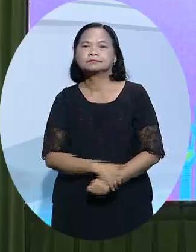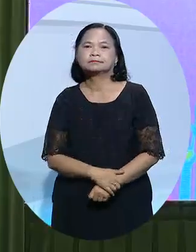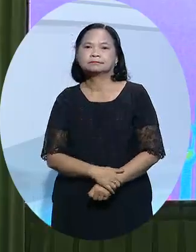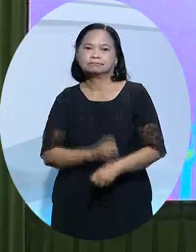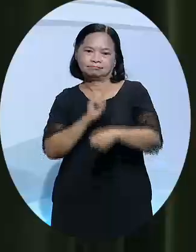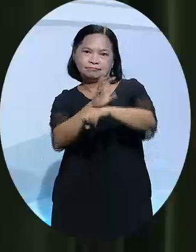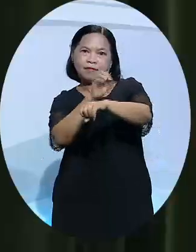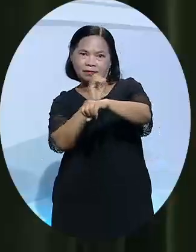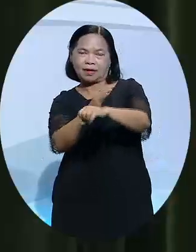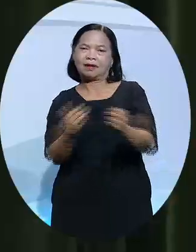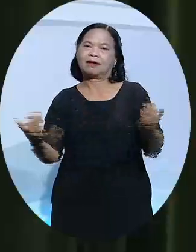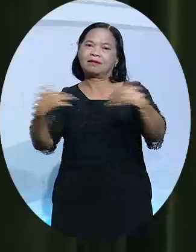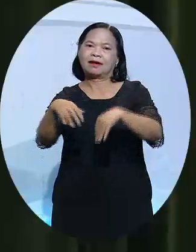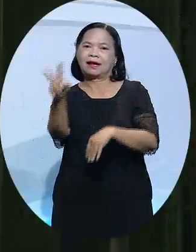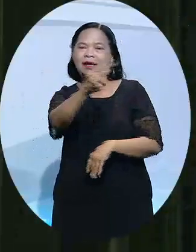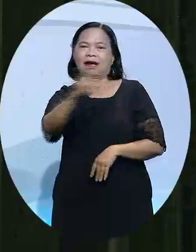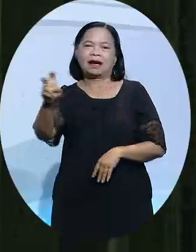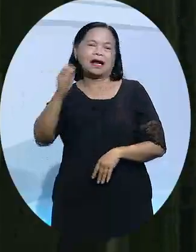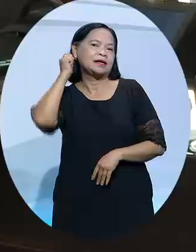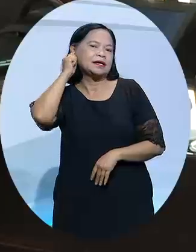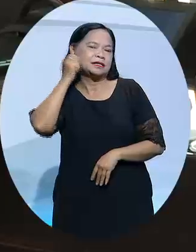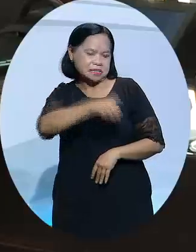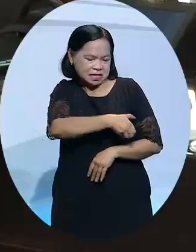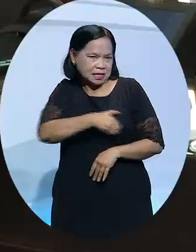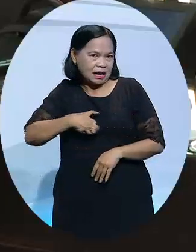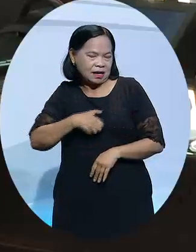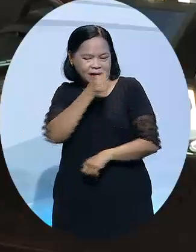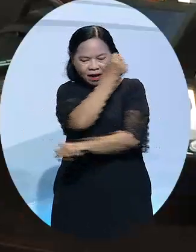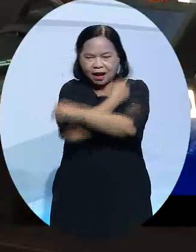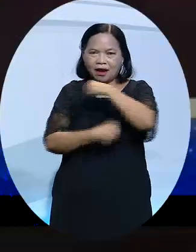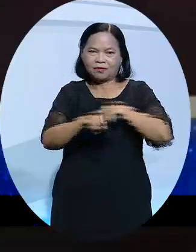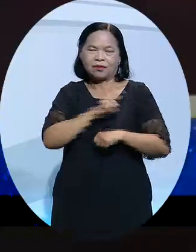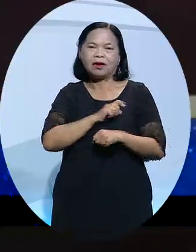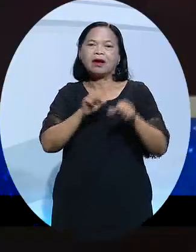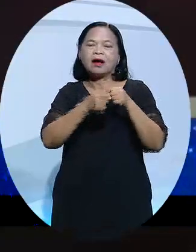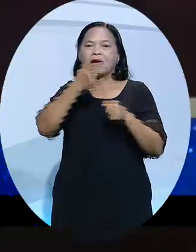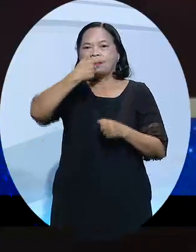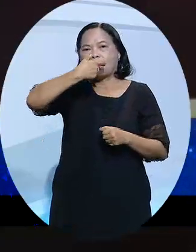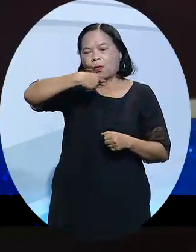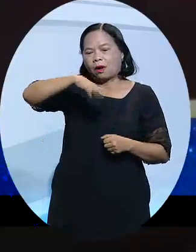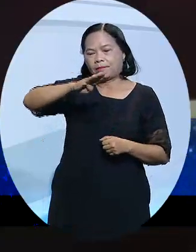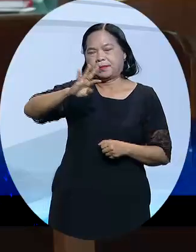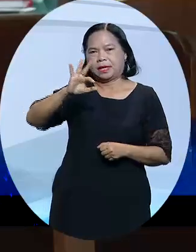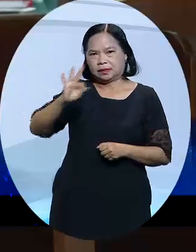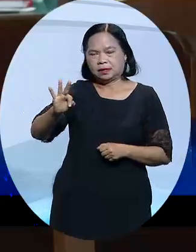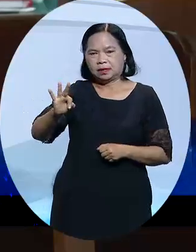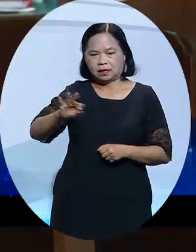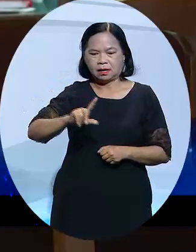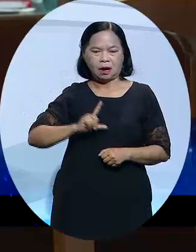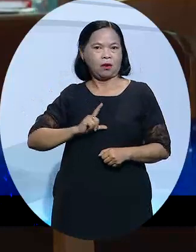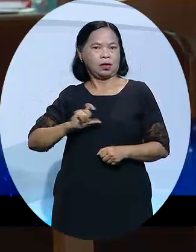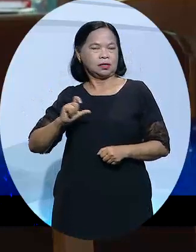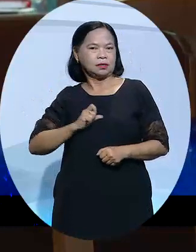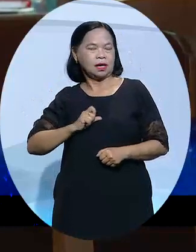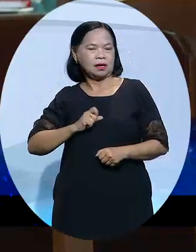Buổi tư vấn có sự tham gia của khoảng 200 nữ công nhân nội trợ lao động tự do trên địa bàn quận Bình Tân. Tại đây, những luật sư chuyên gia